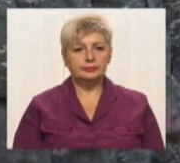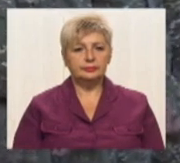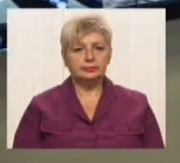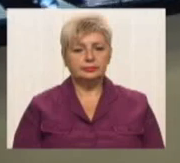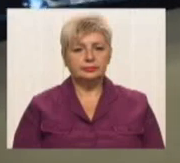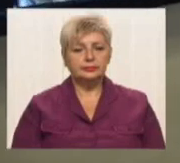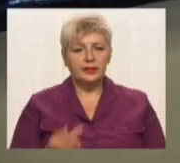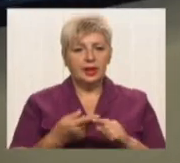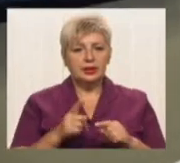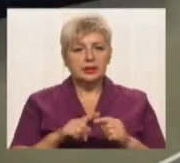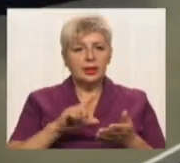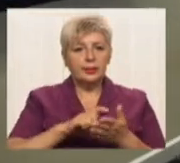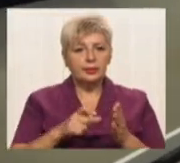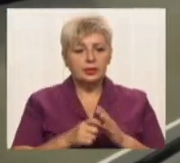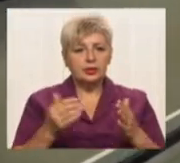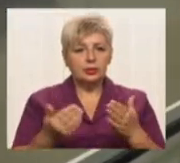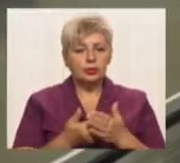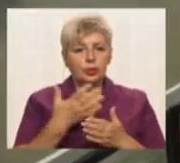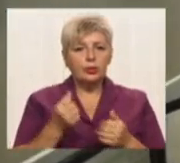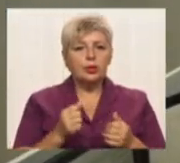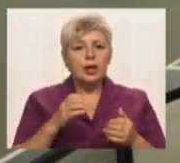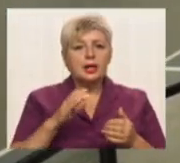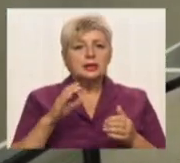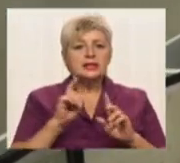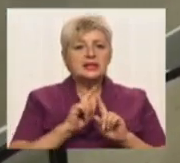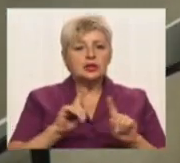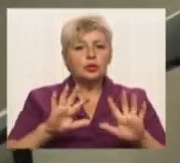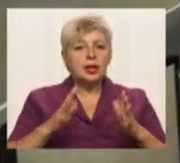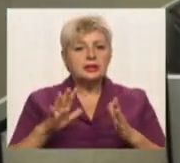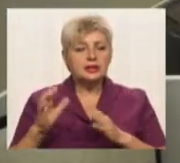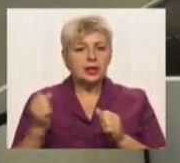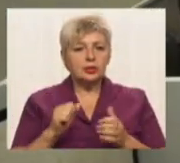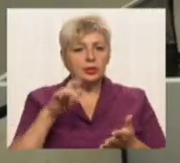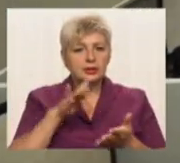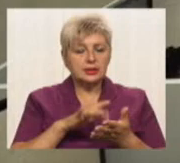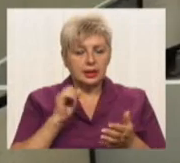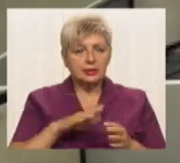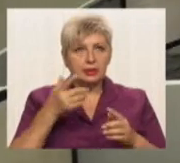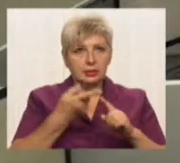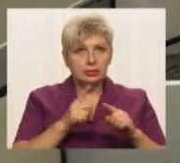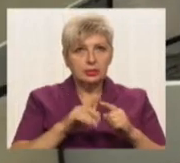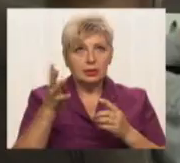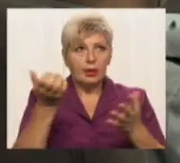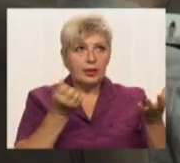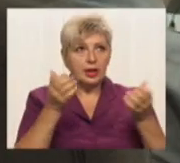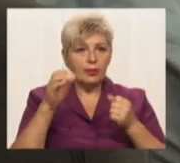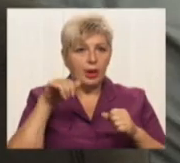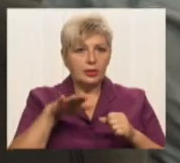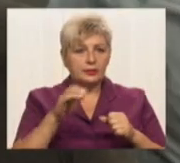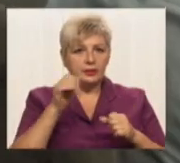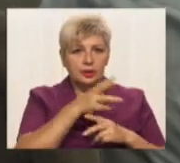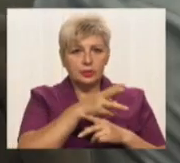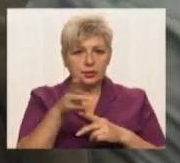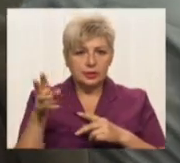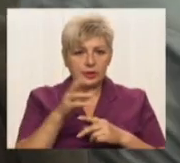Це приміщення нового ситуаційного центру. Тут диспетчери приймають виклики, потім передають їх екіпажам патрульної поліції.